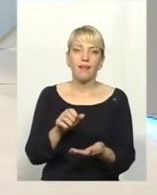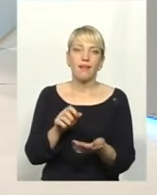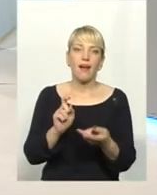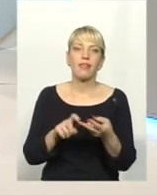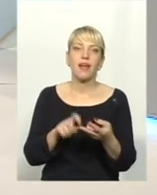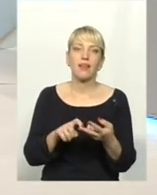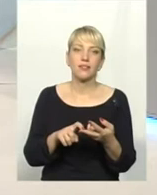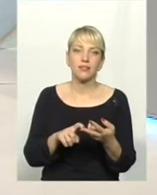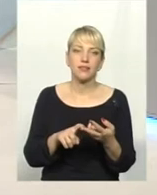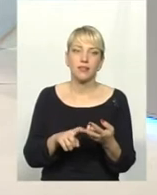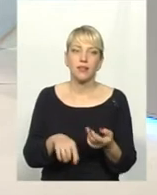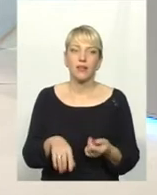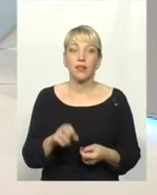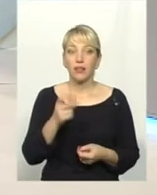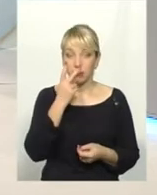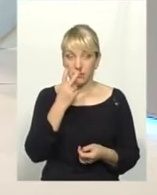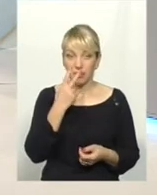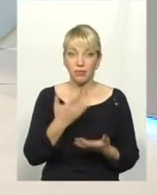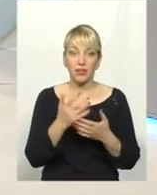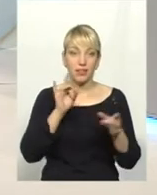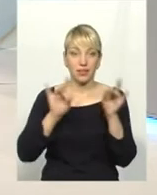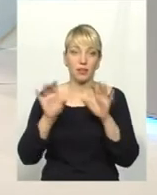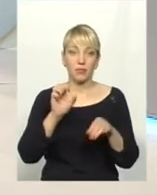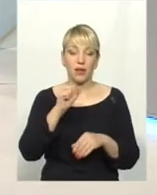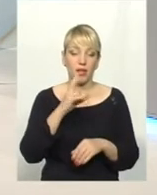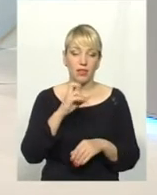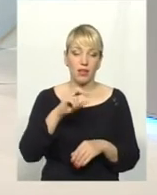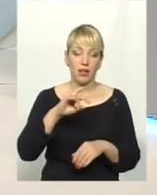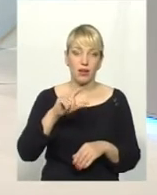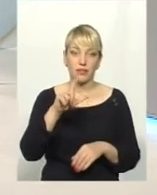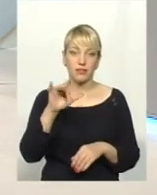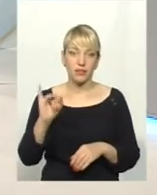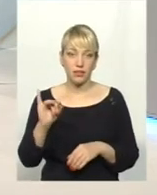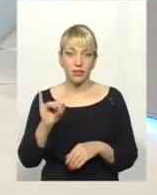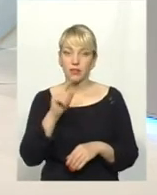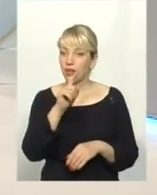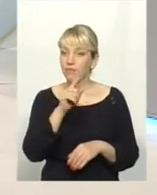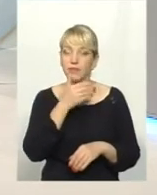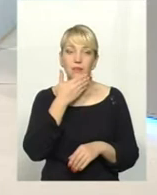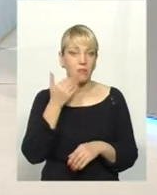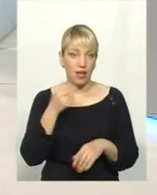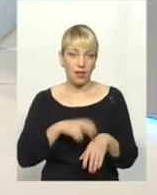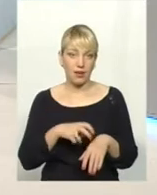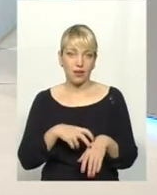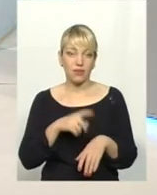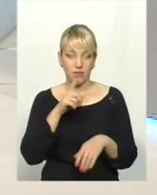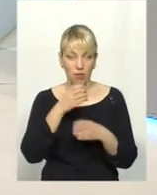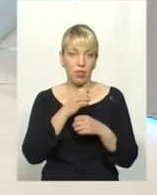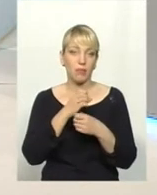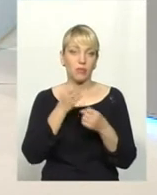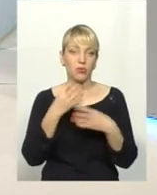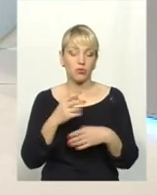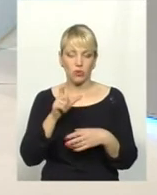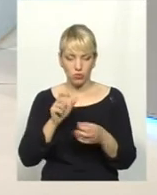першої поліклінки, там написано аналізи. Тобто там ніяких лікарів, там ніхто не лікує. Але люди йдуть,